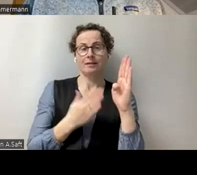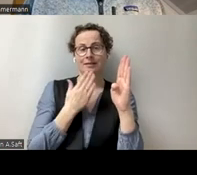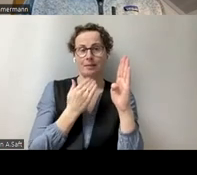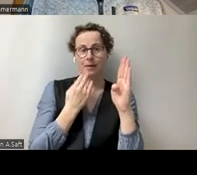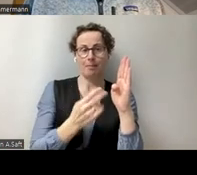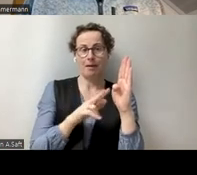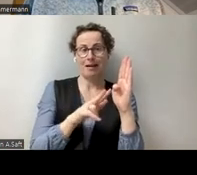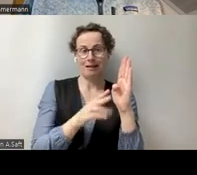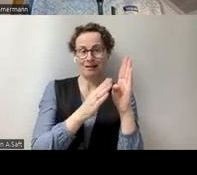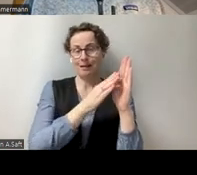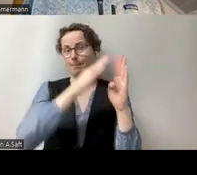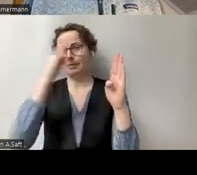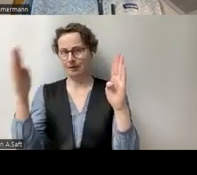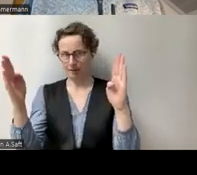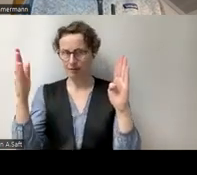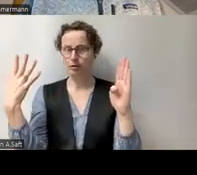.2021.